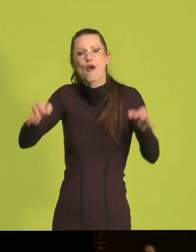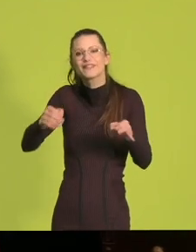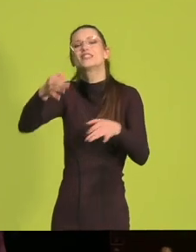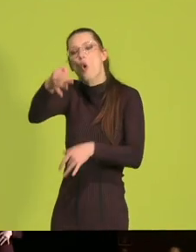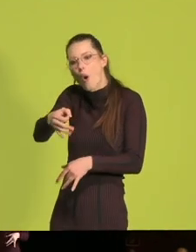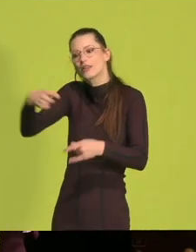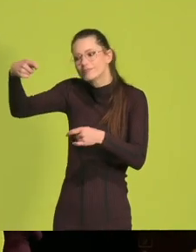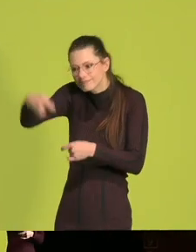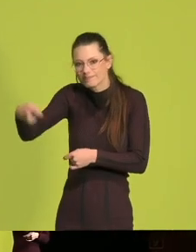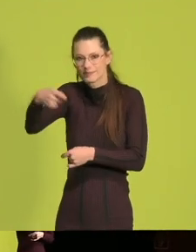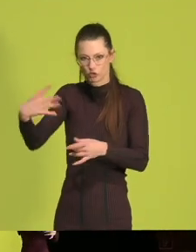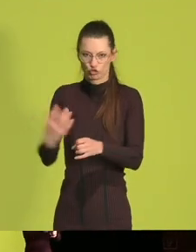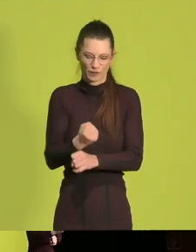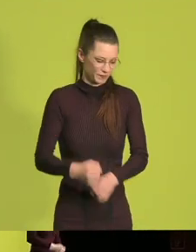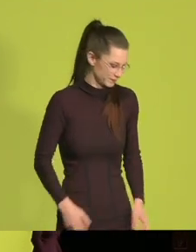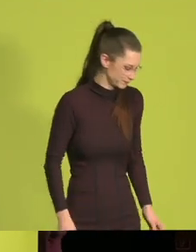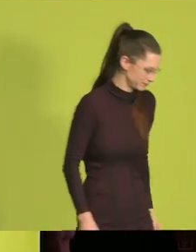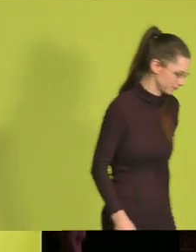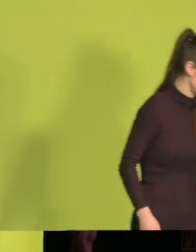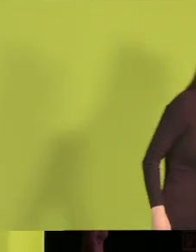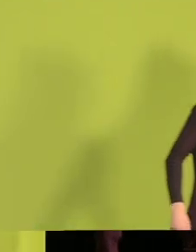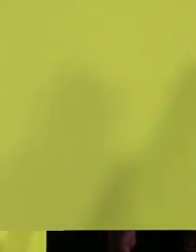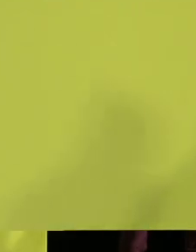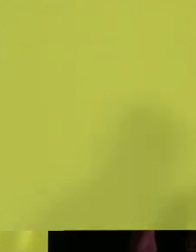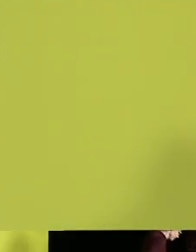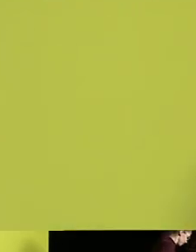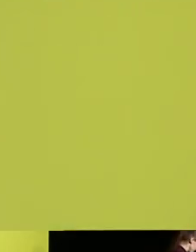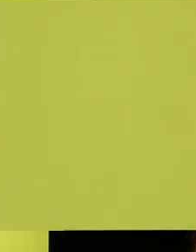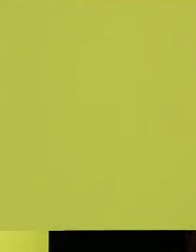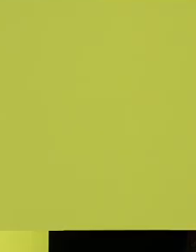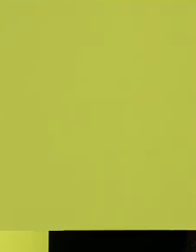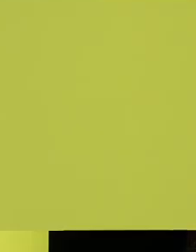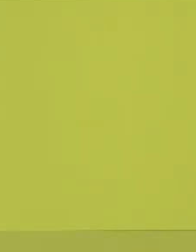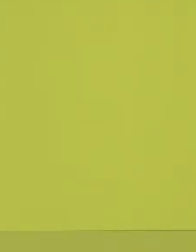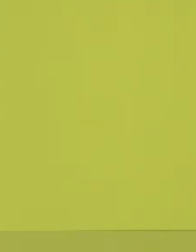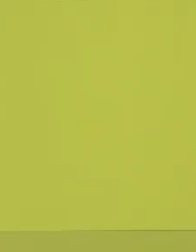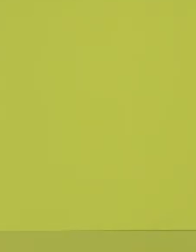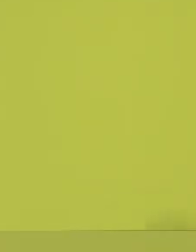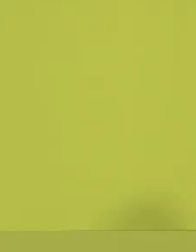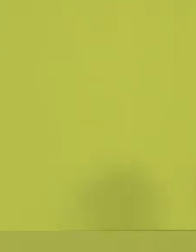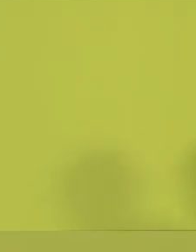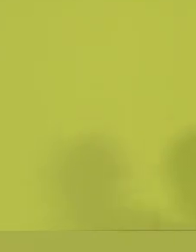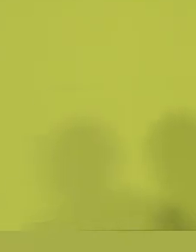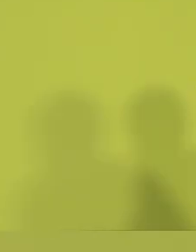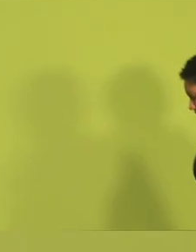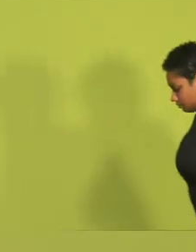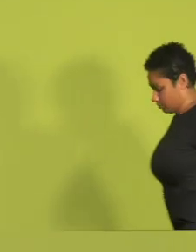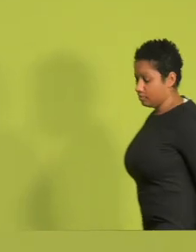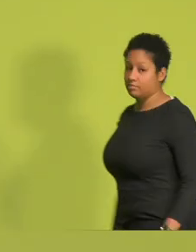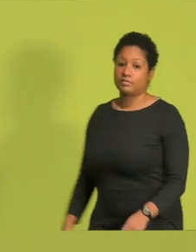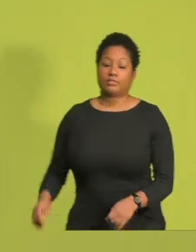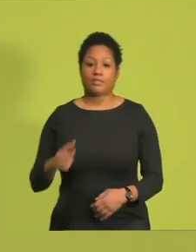investieren können. Wir, liebe Freundinnen und Freunde, bringen Glasfaser einfach an jede Haustür und das bis